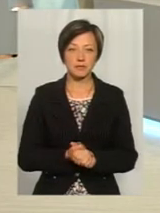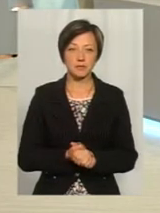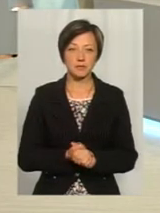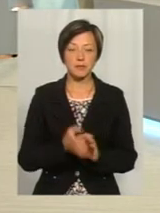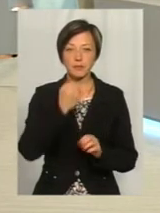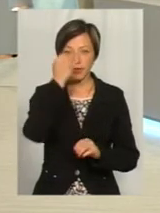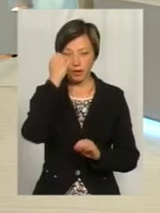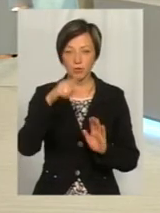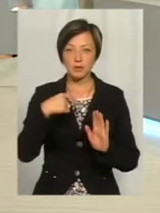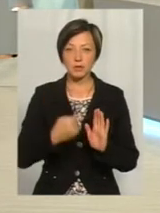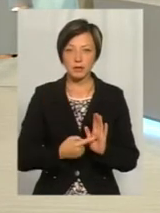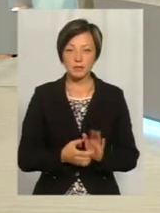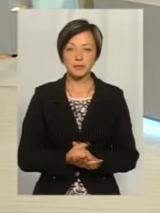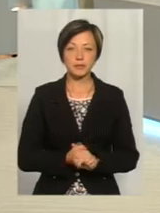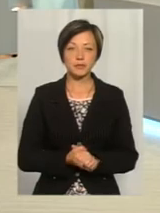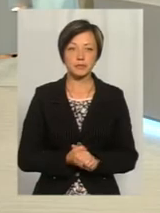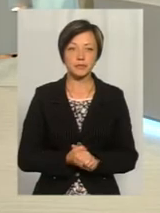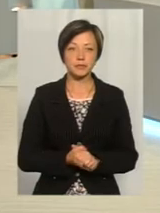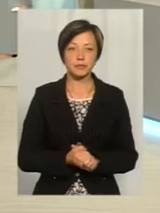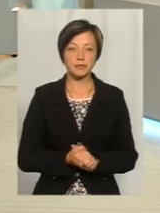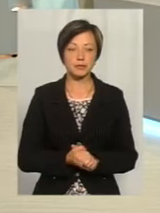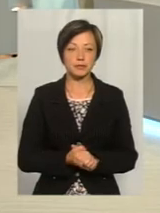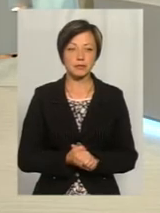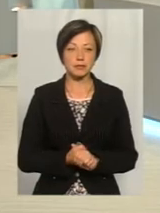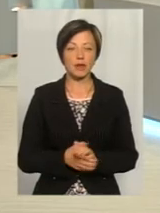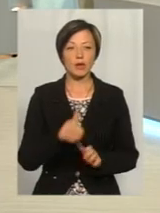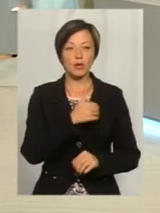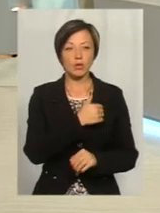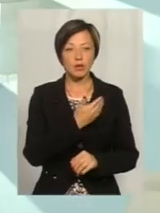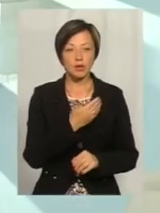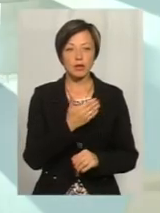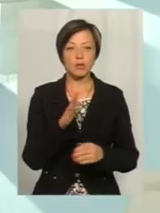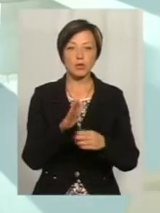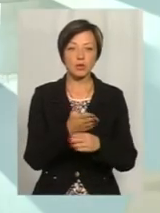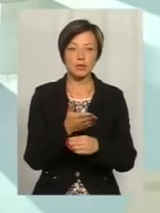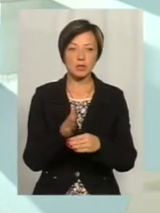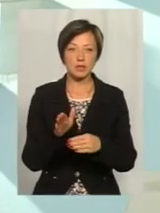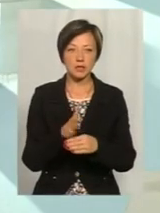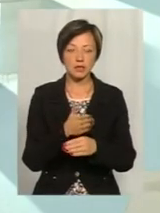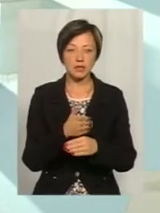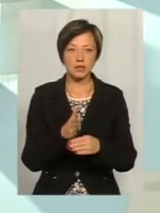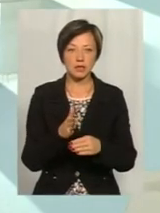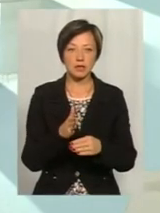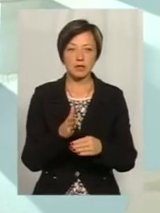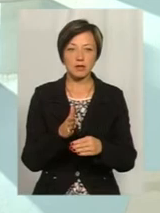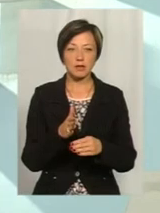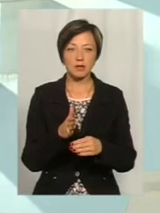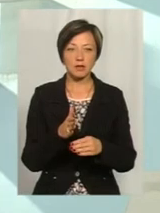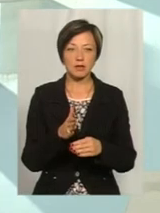Дякуємо вам, зрозуміло. Тут я хотіла би розділити на декілька частин.